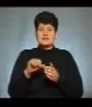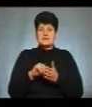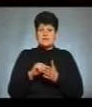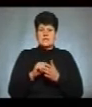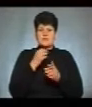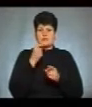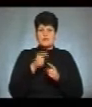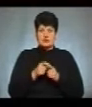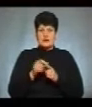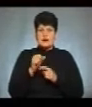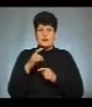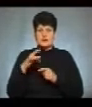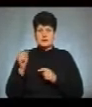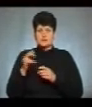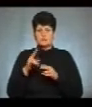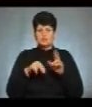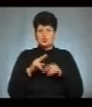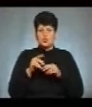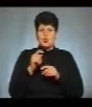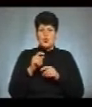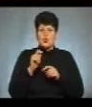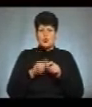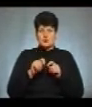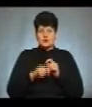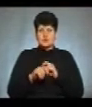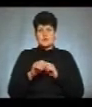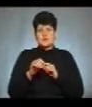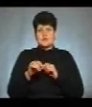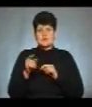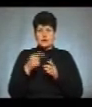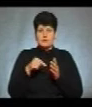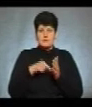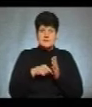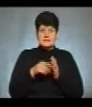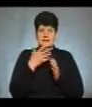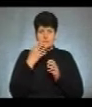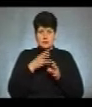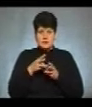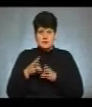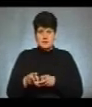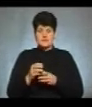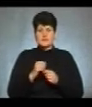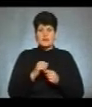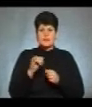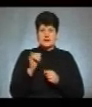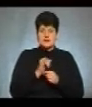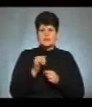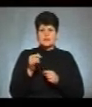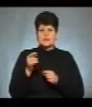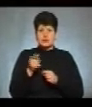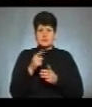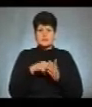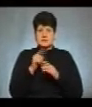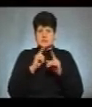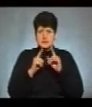відділу Держархбудконтролю Тернопільської міськради Оксана Зушман, Тернопільміськтеплокомуненерго Антоніна Решетуха та Тернопільської